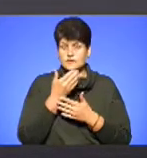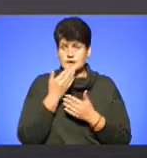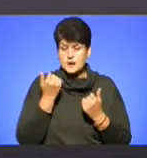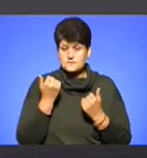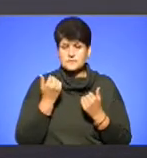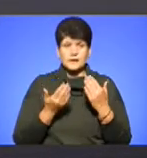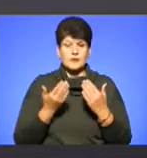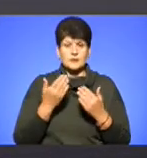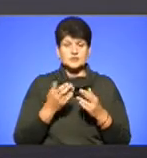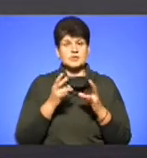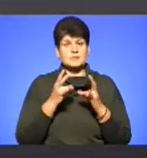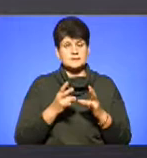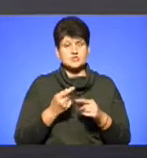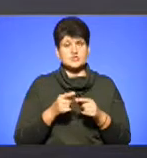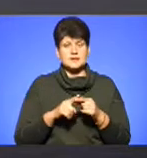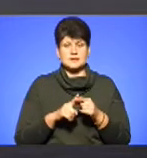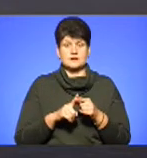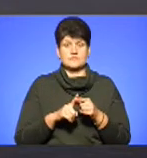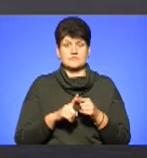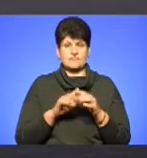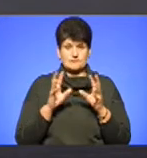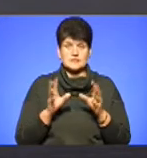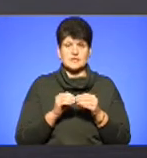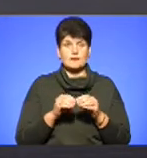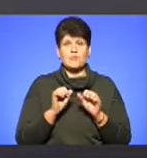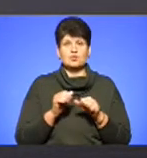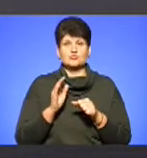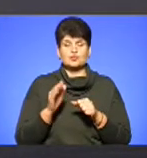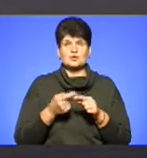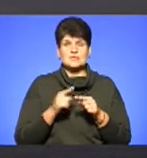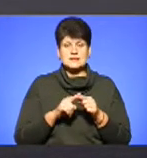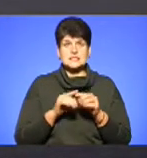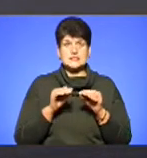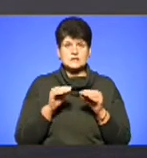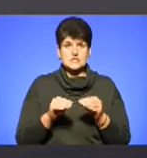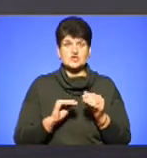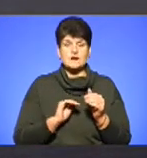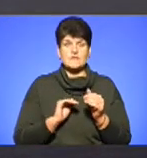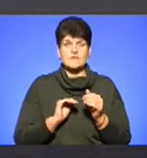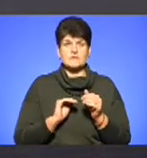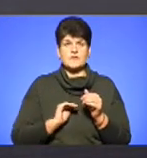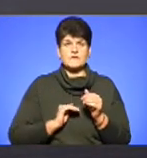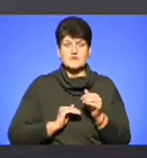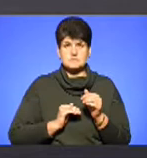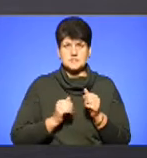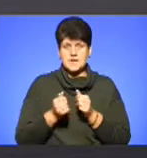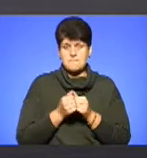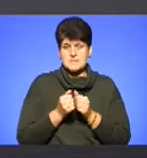чи небезпечний цей препарат взагалі? Тому що можуть бути ці насадження фермерські дуже близько до угідь